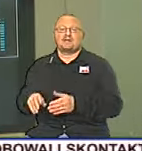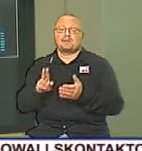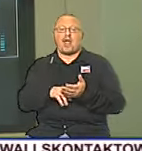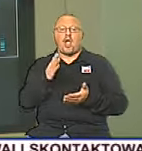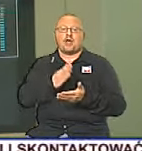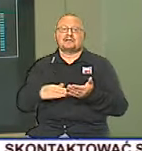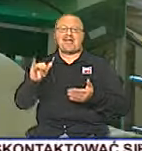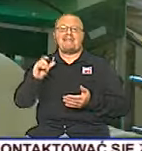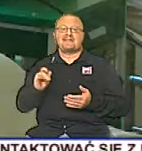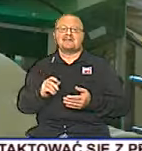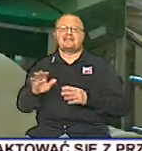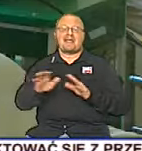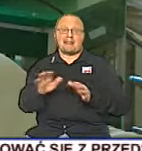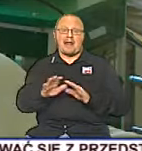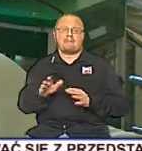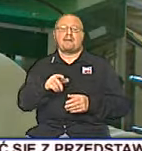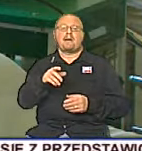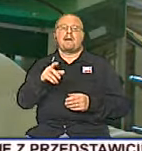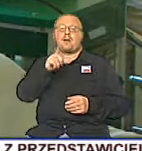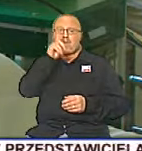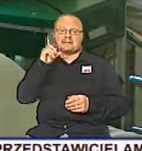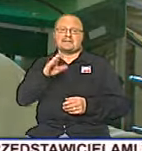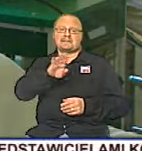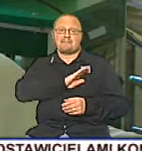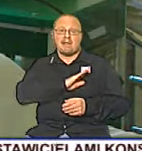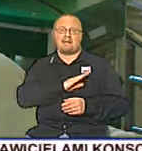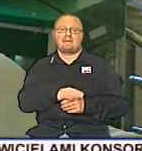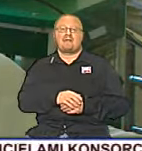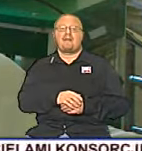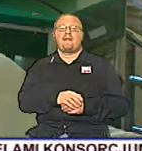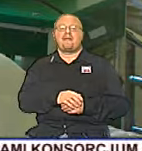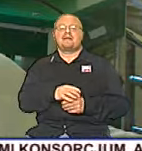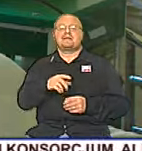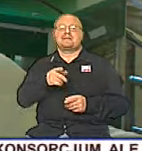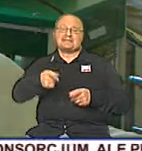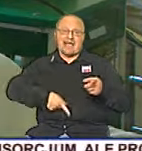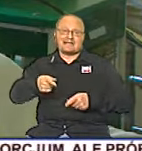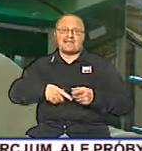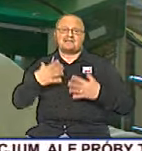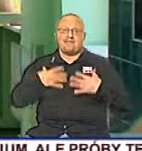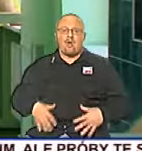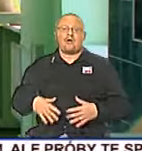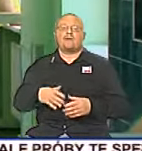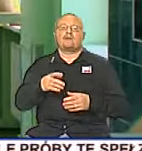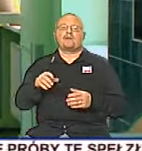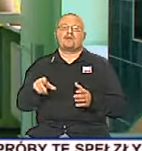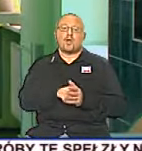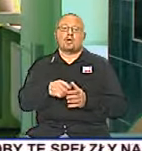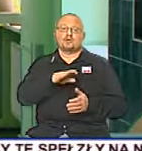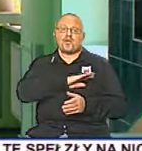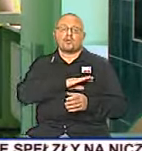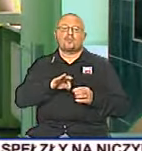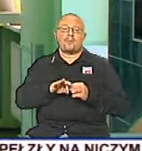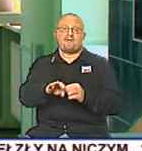intensywnej terapii pacjent zmarł. O jego śmierci powiadomiła prokuraturę dyrekcja szpitala. Sekcja zwłok wykazała, że do zgonu młodego mężczyzny